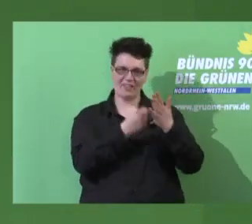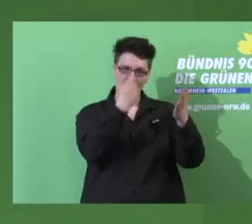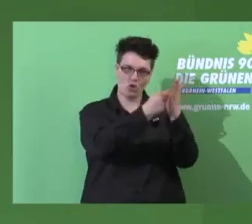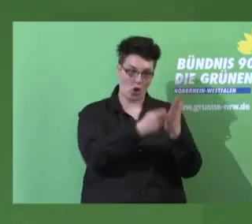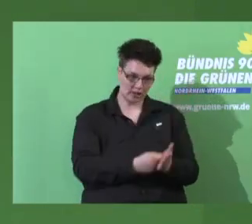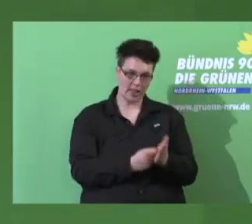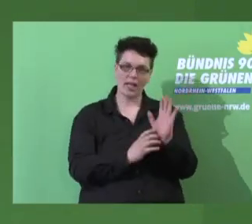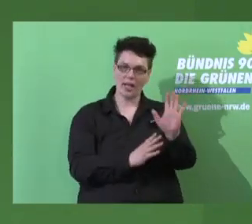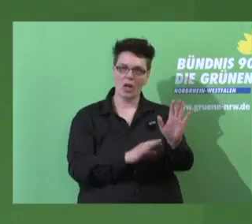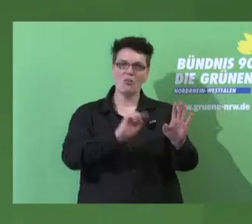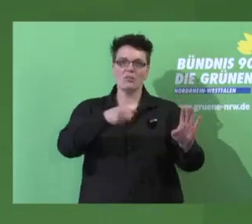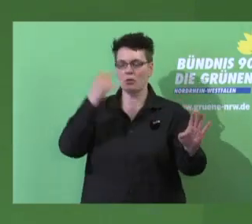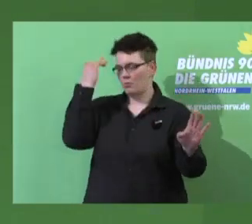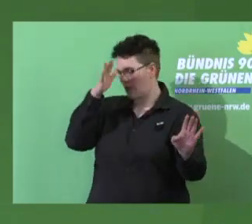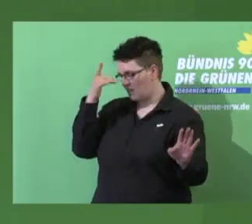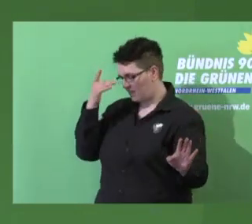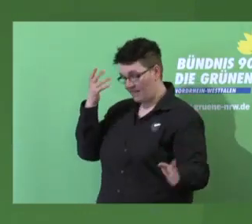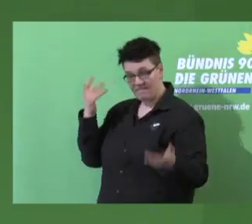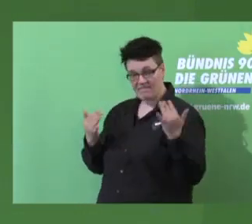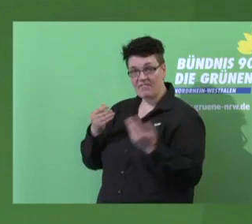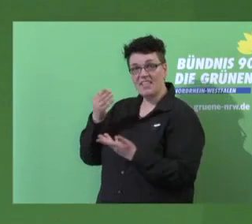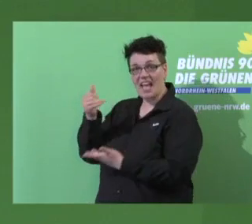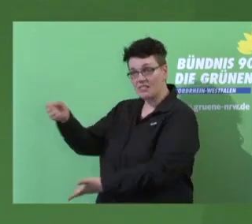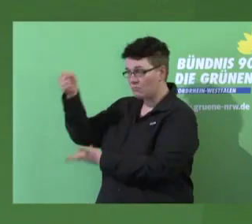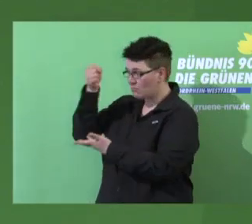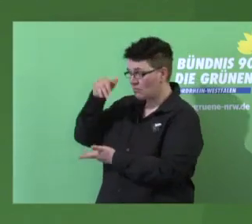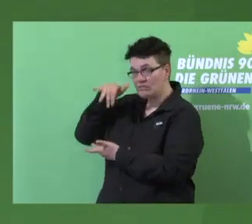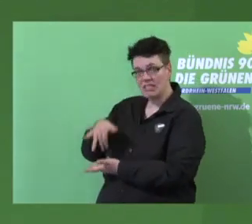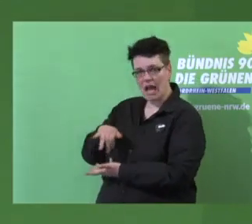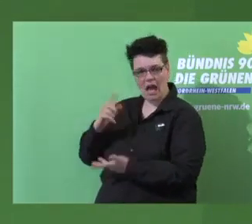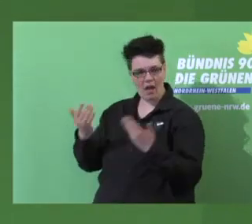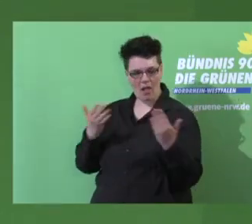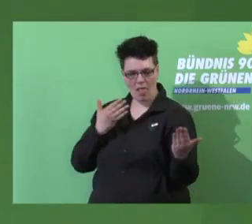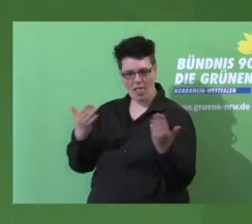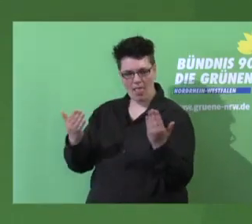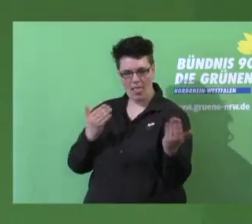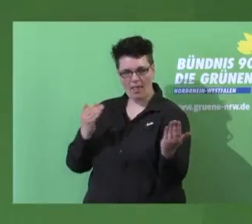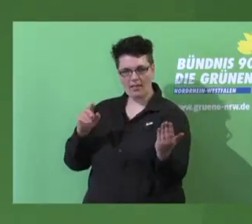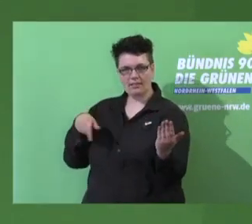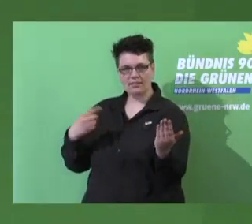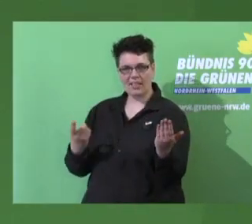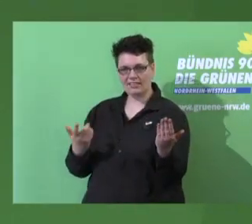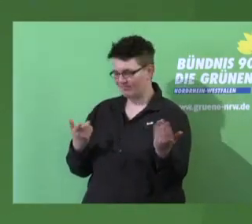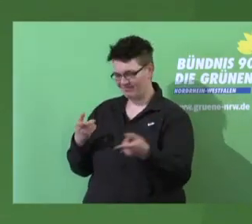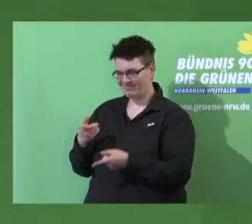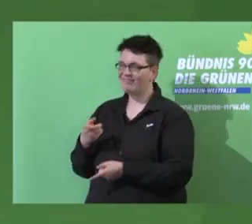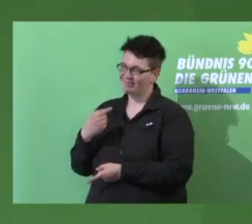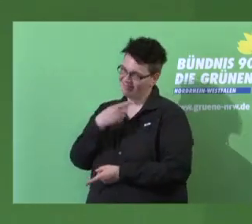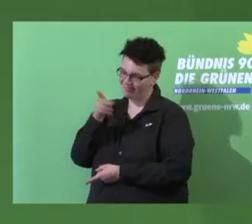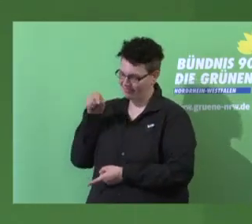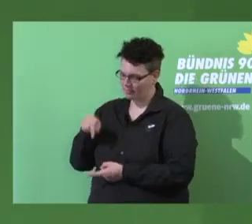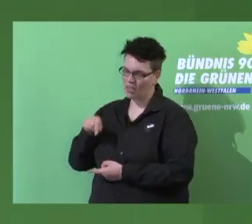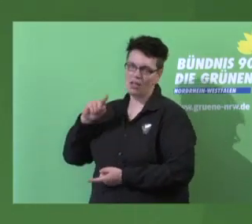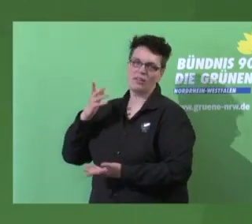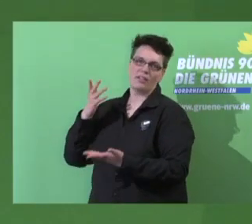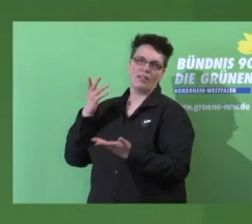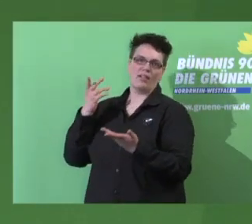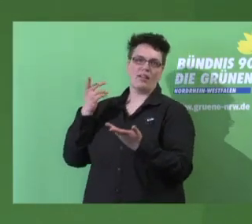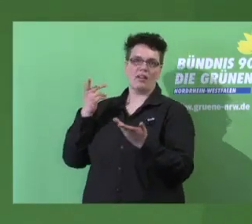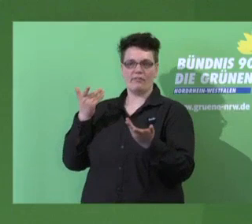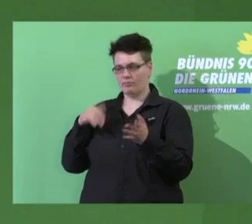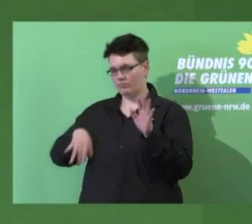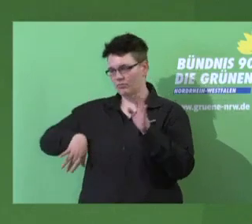ganz schnell feststellen, dass für jegliche Form von Neu und Ausbau, auch bei den Landesstraßen, kein einziger Cent mehr übrig sein wird, wenn ihr eure